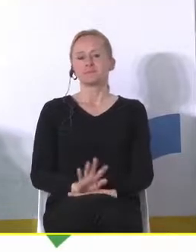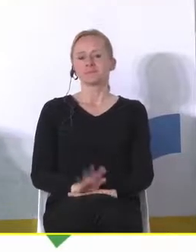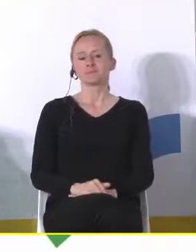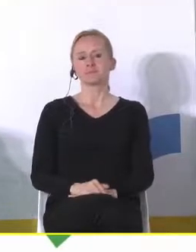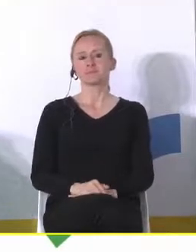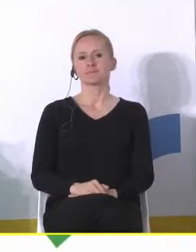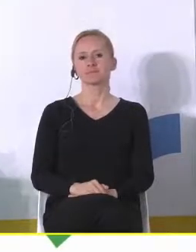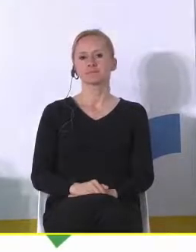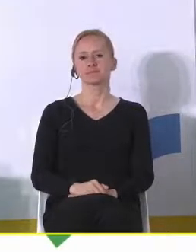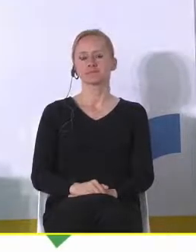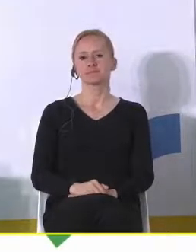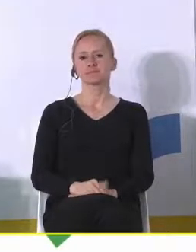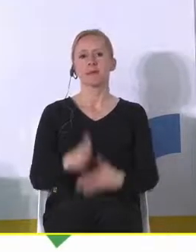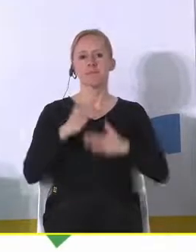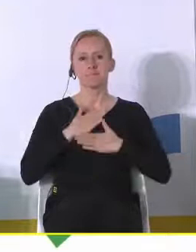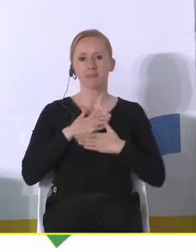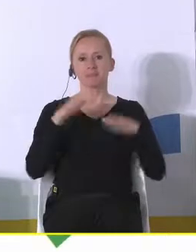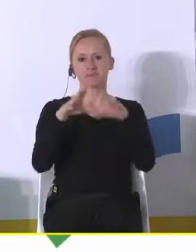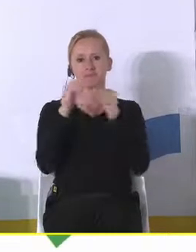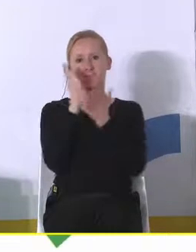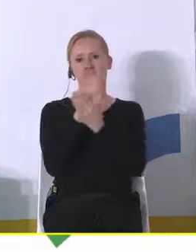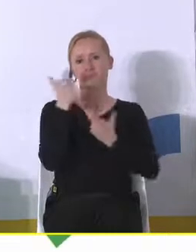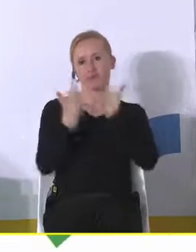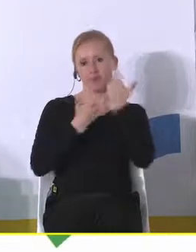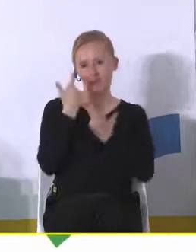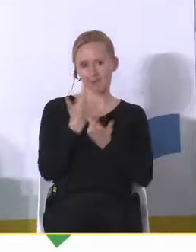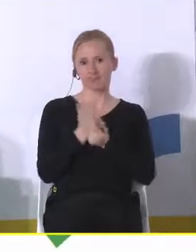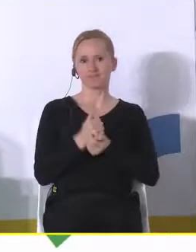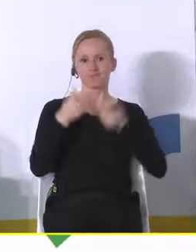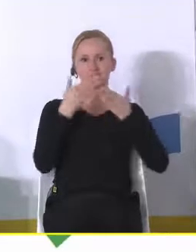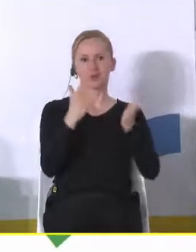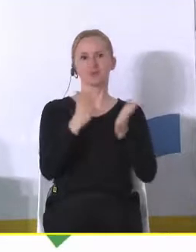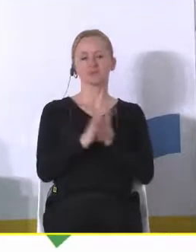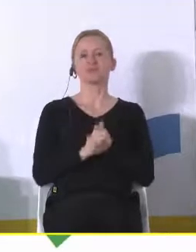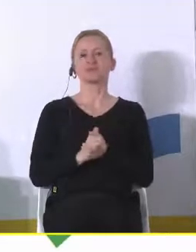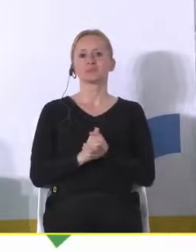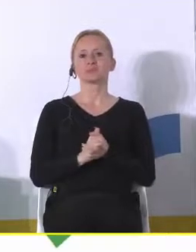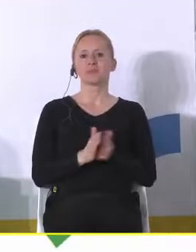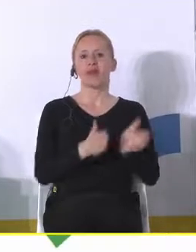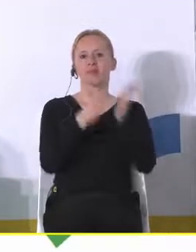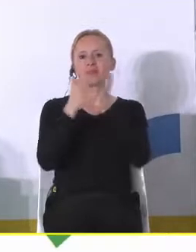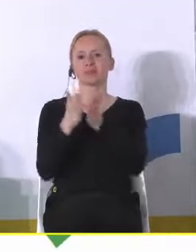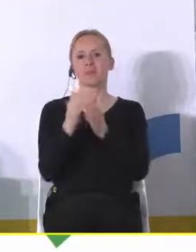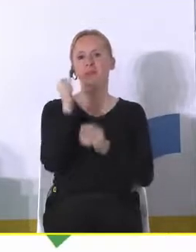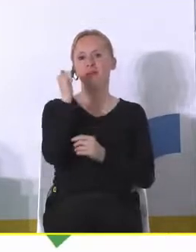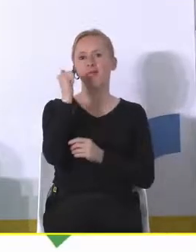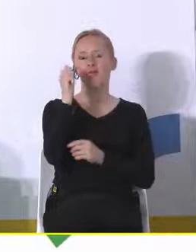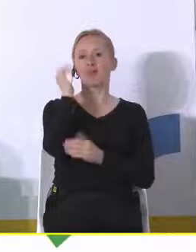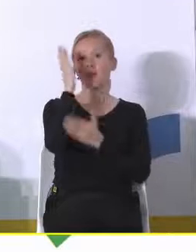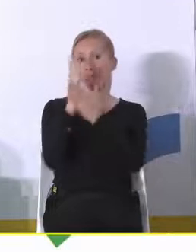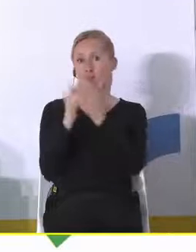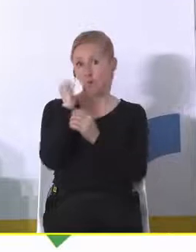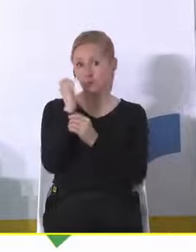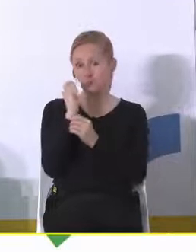No dobrze. To mamy wstęp odhaczony. Mamy półtorej godziny, więc myślę, że